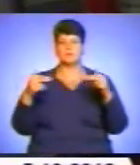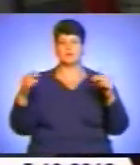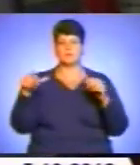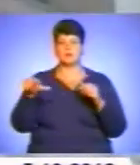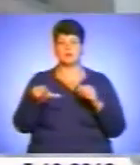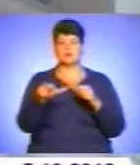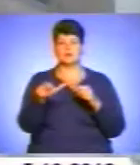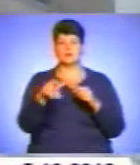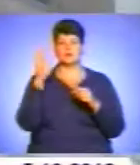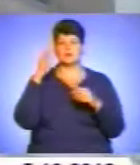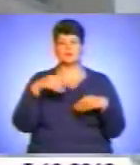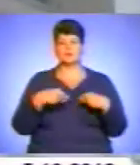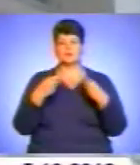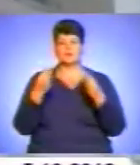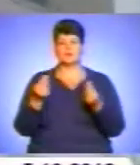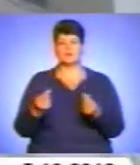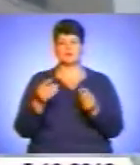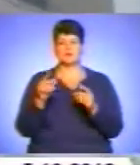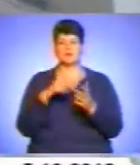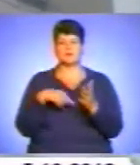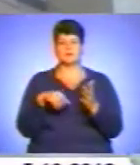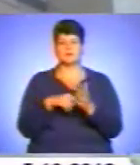і зрошення засушливих земель півдня України.